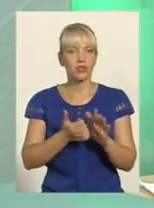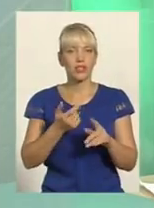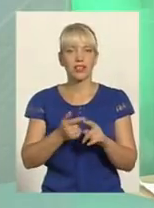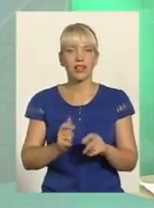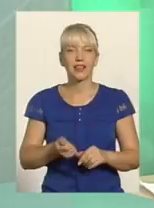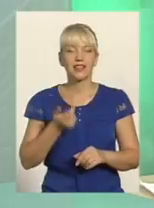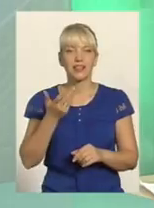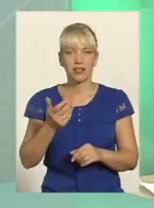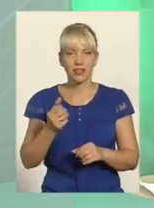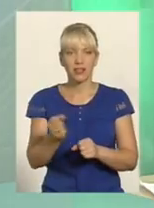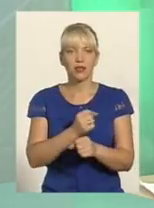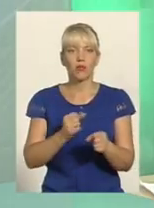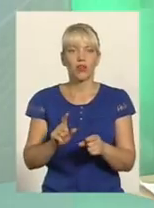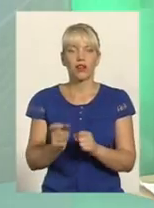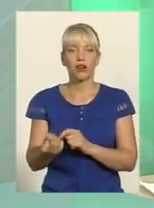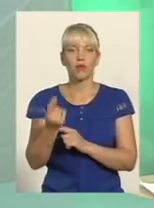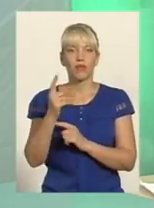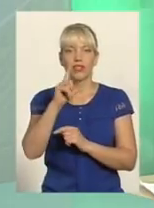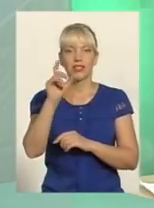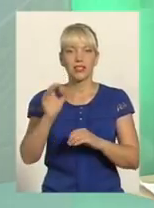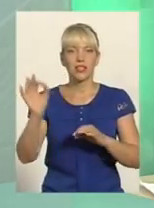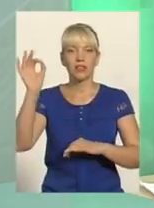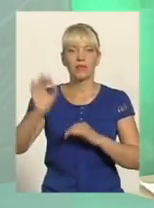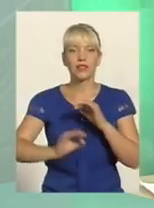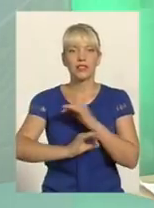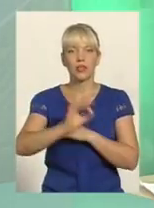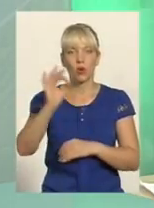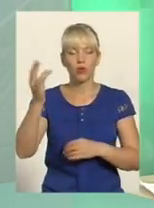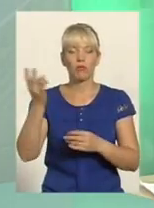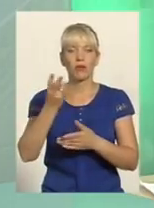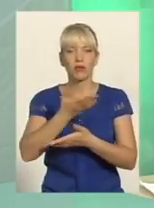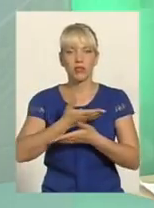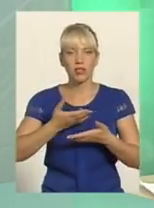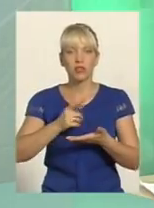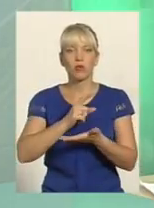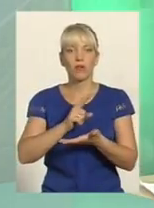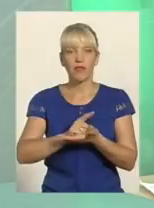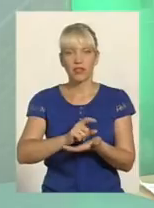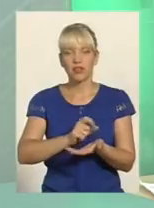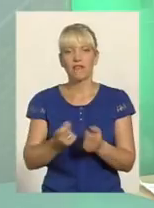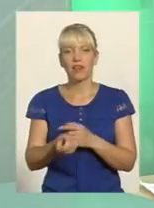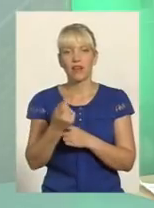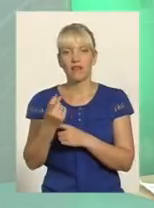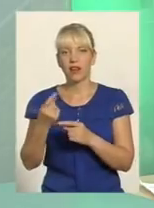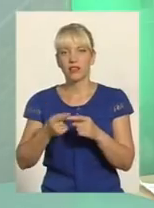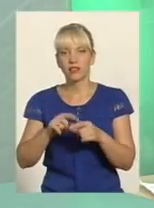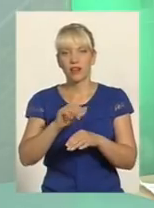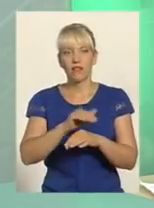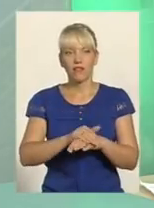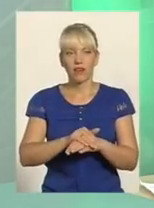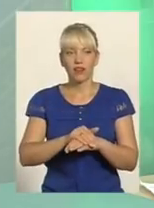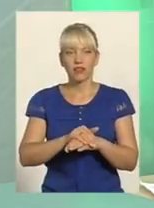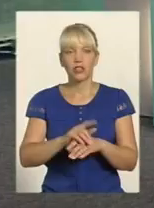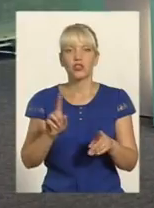появляється з ходу, ми зобов'язані виявляти такі факти і безумовно ні в якому разі, щоб ця зброя не заговорила